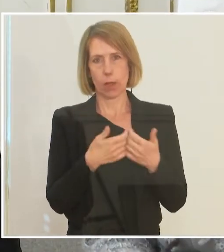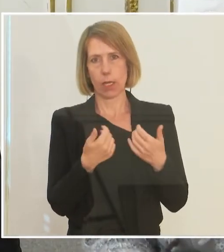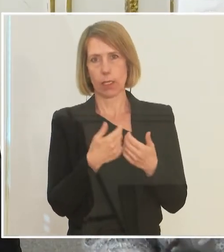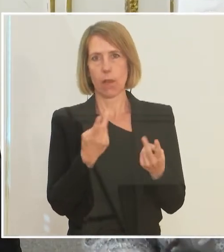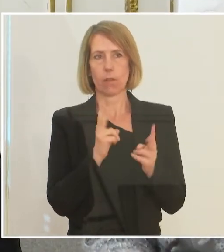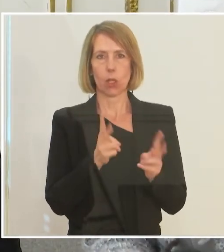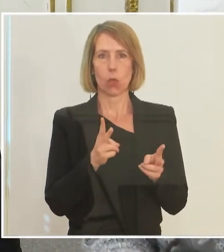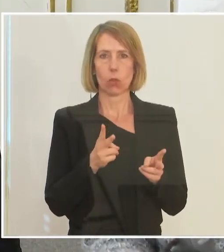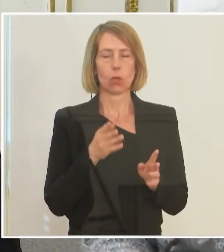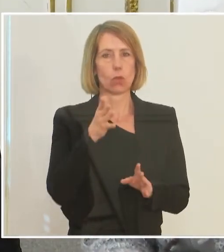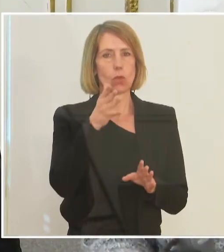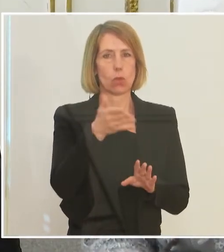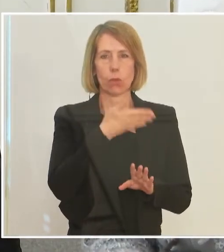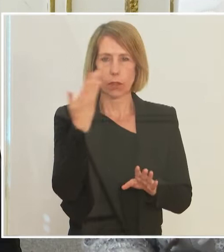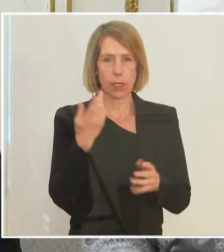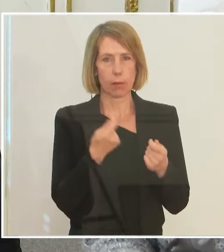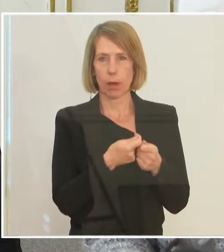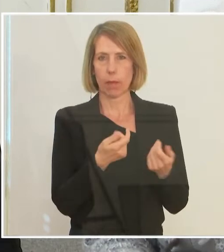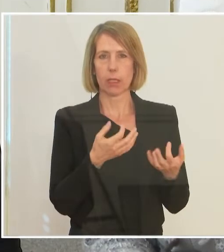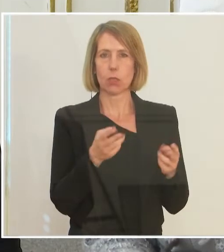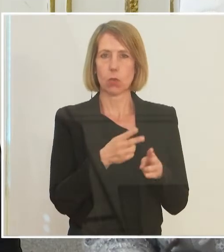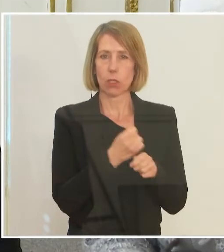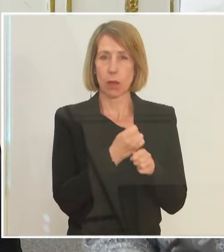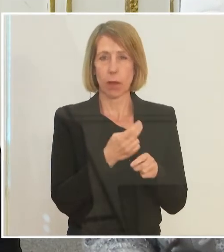künftig dann rausfallen und für wen könnte es weiterhin gelten?